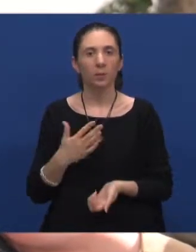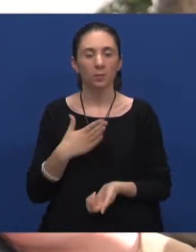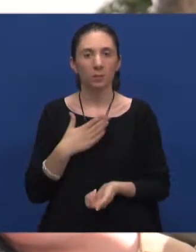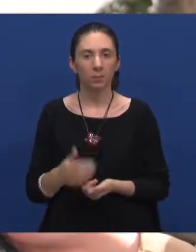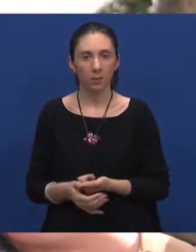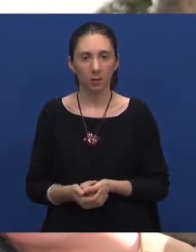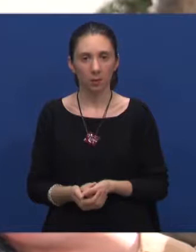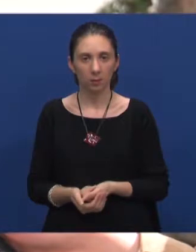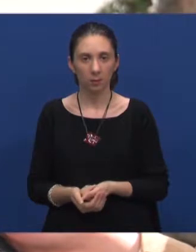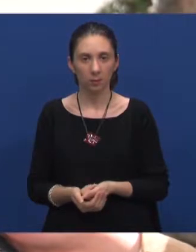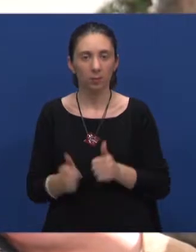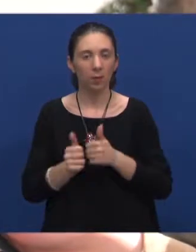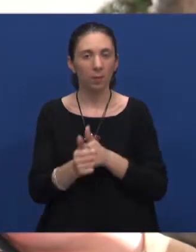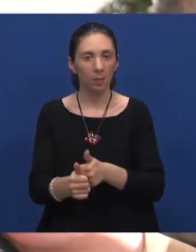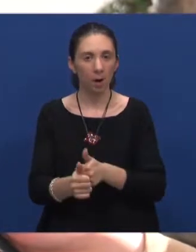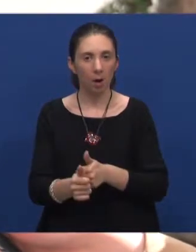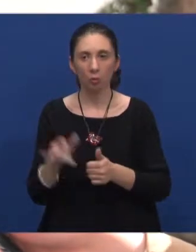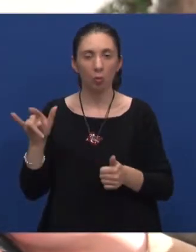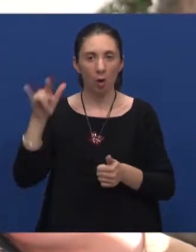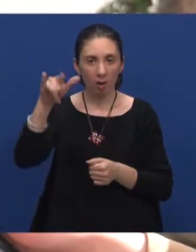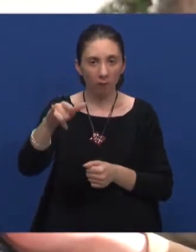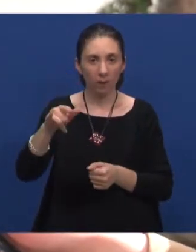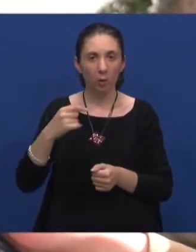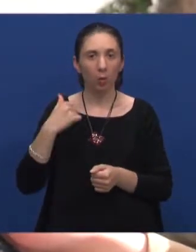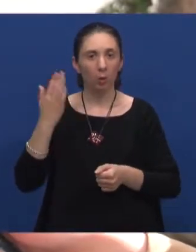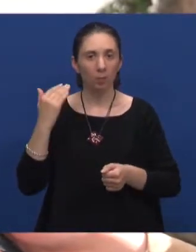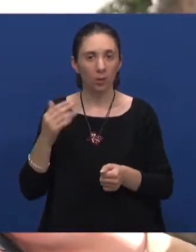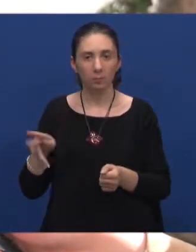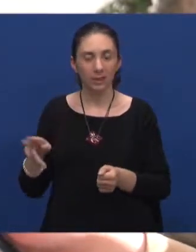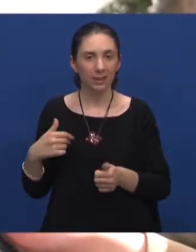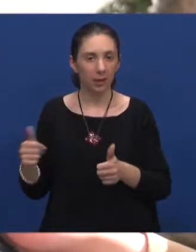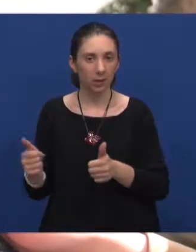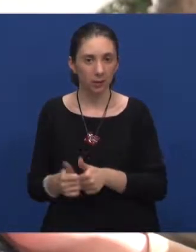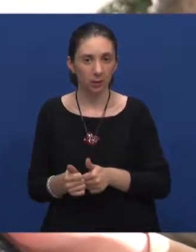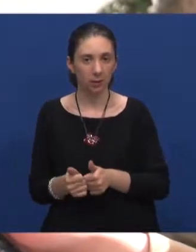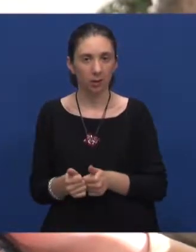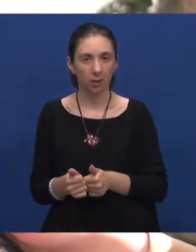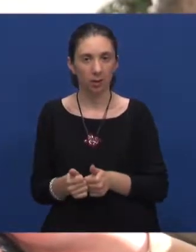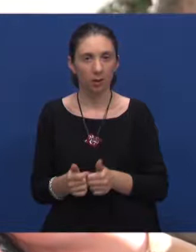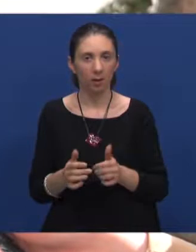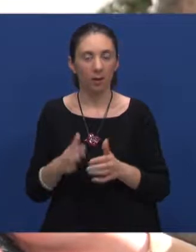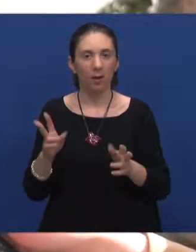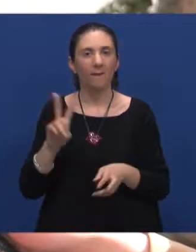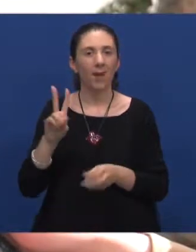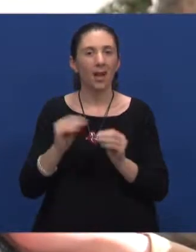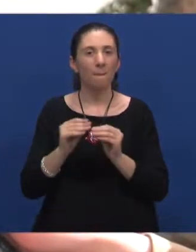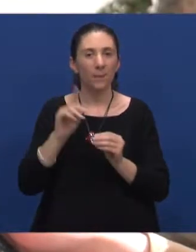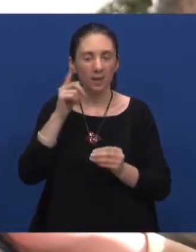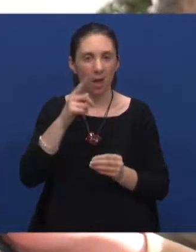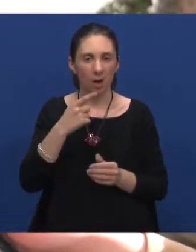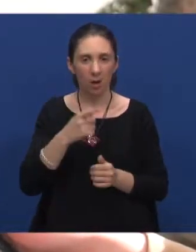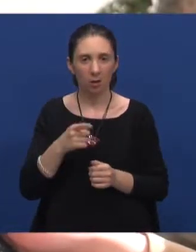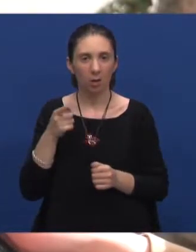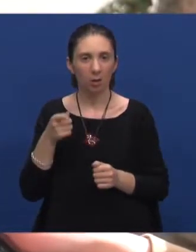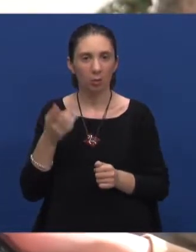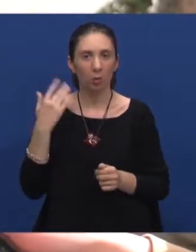znači, pratnju do aviona, također bila sam i sa sestrom u Velikoj Britani i to